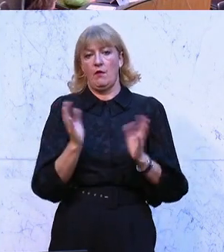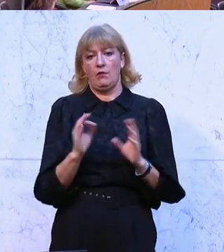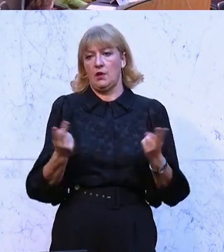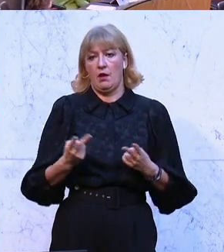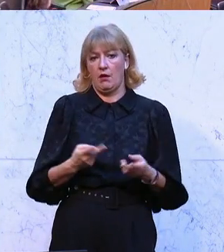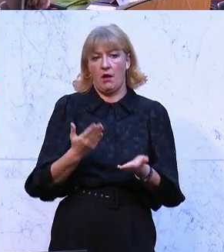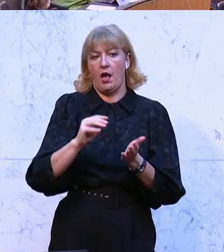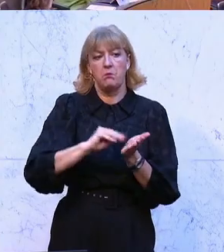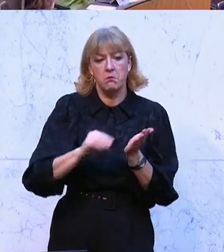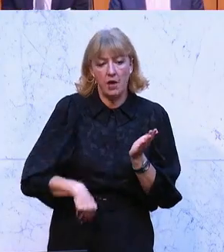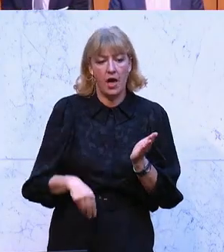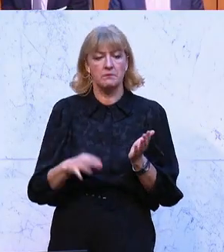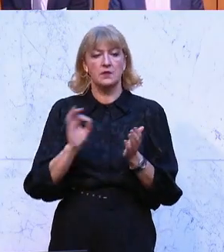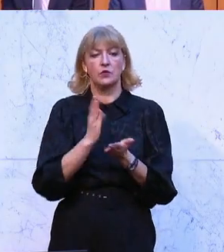ist Pauschalabzug.